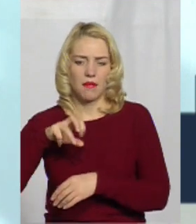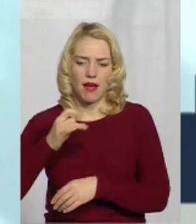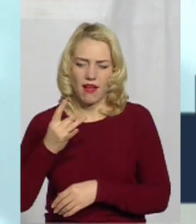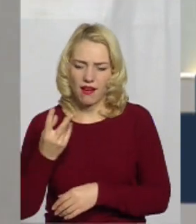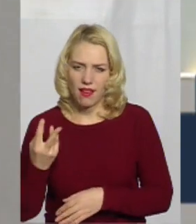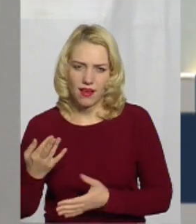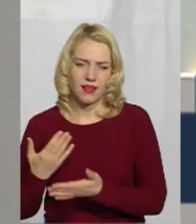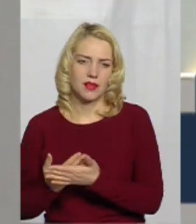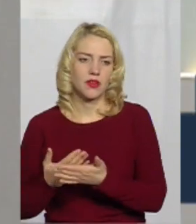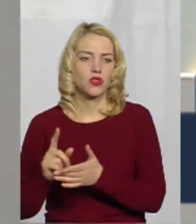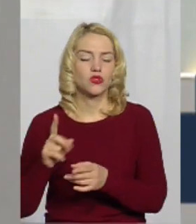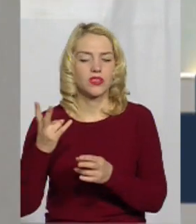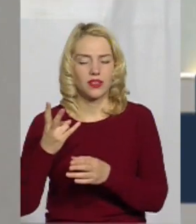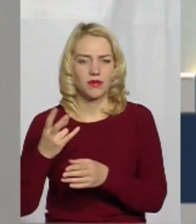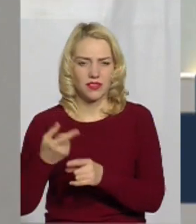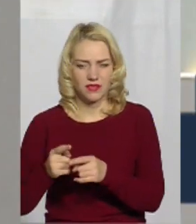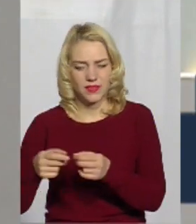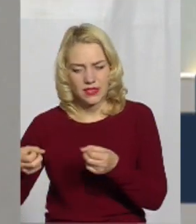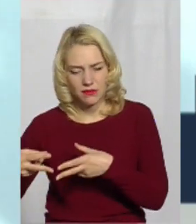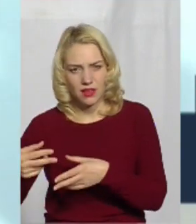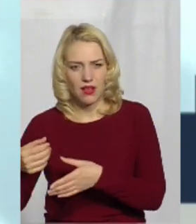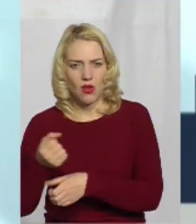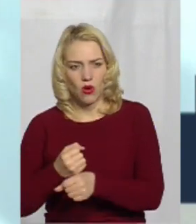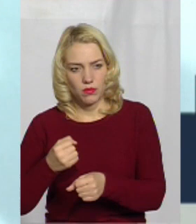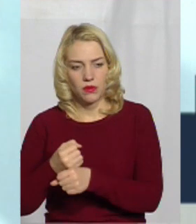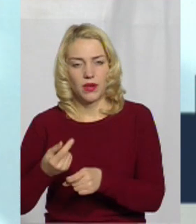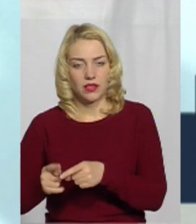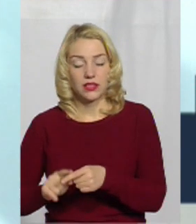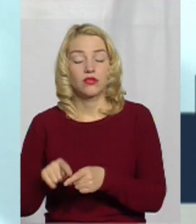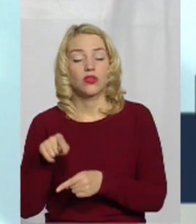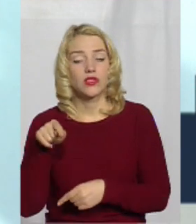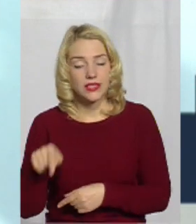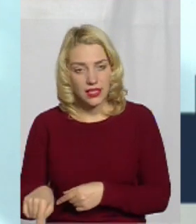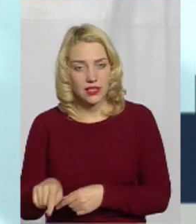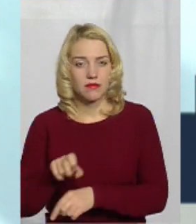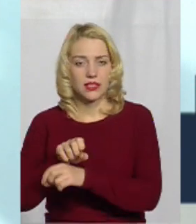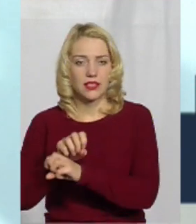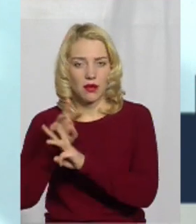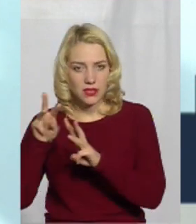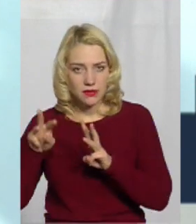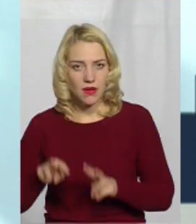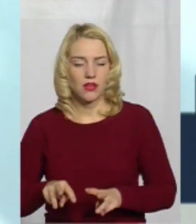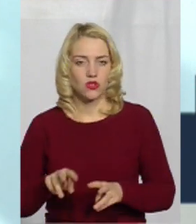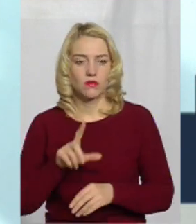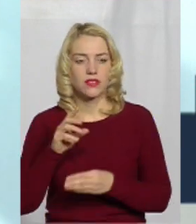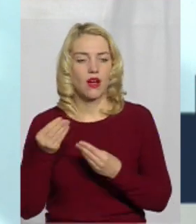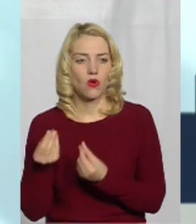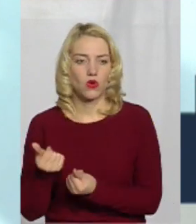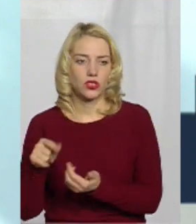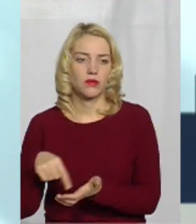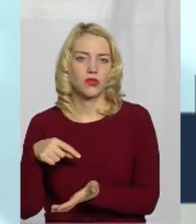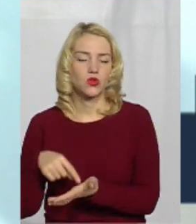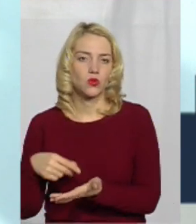якісь провижні, які потрібно обробляти. Оце ми забезпечуємо за кошти